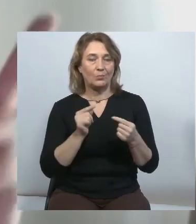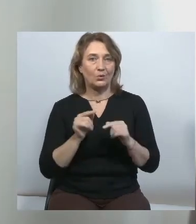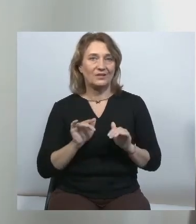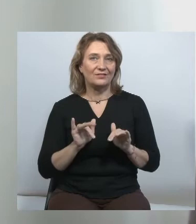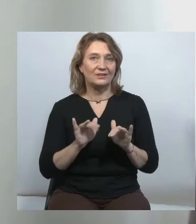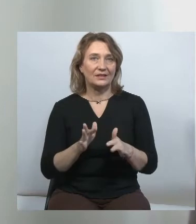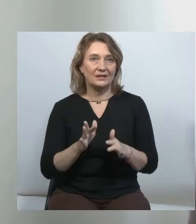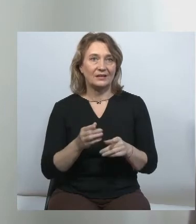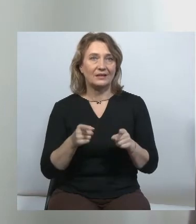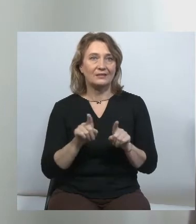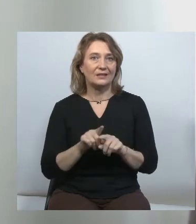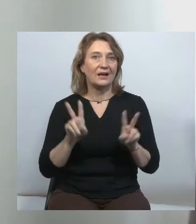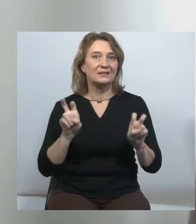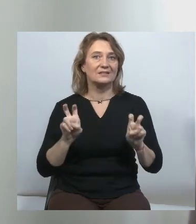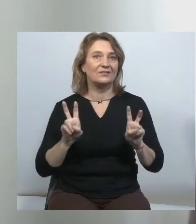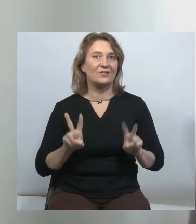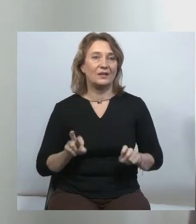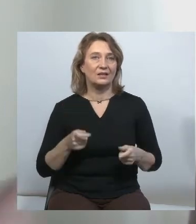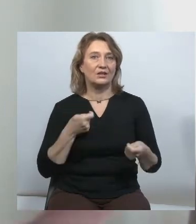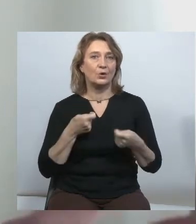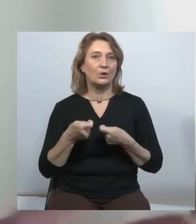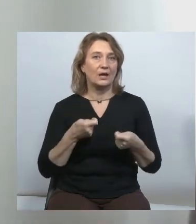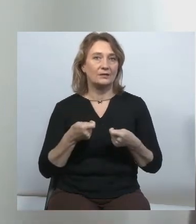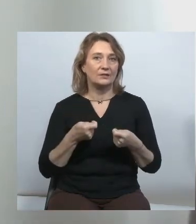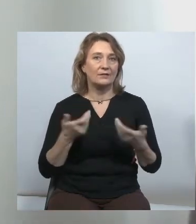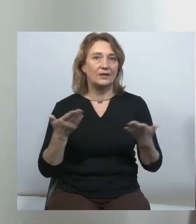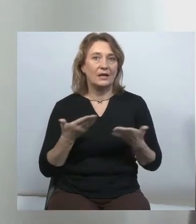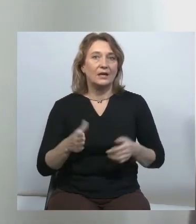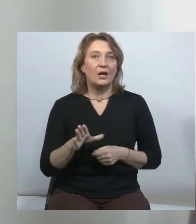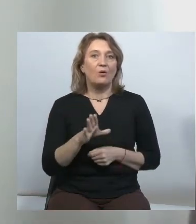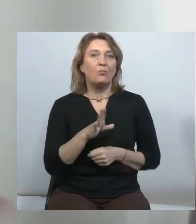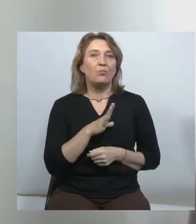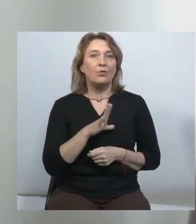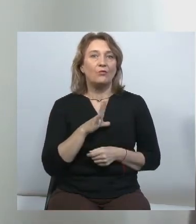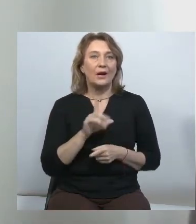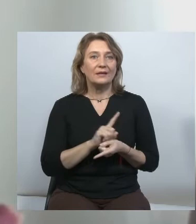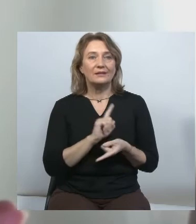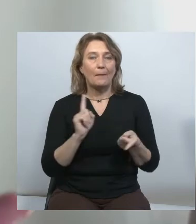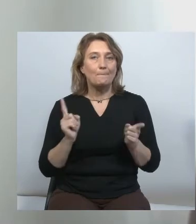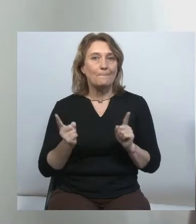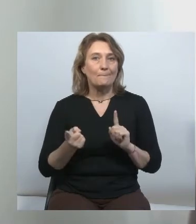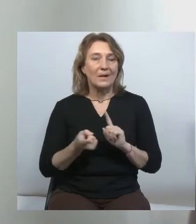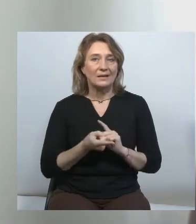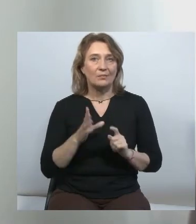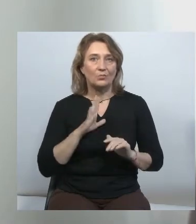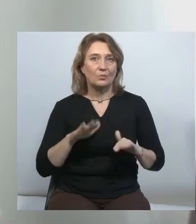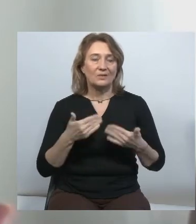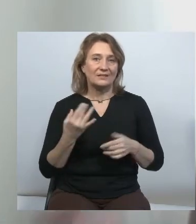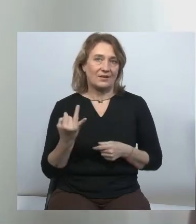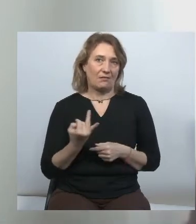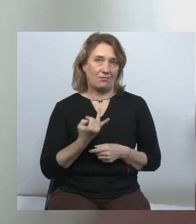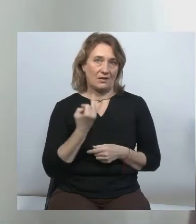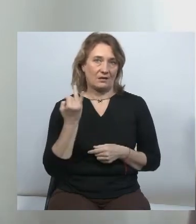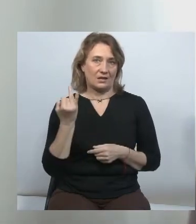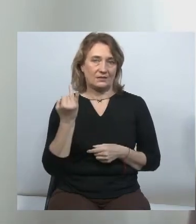дій так званих регулятора, який має навпаки бути, представляти інтереси